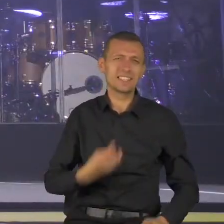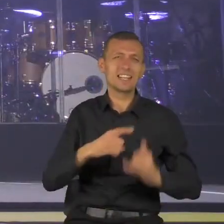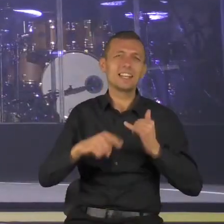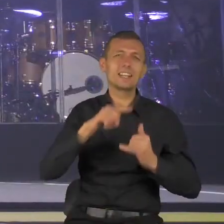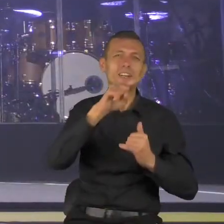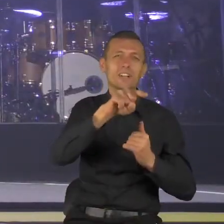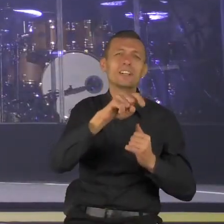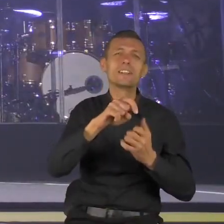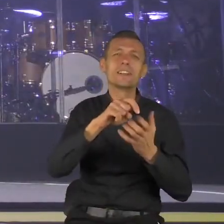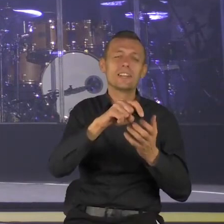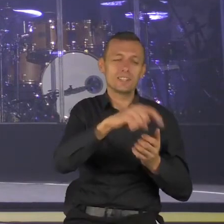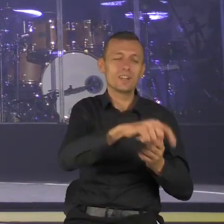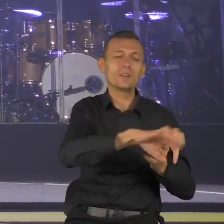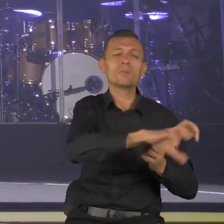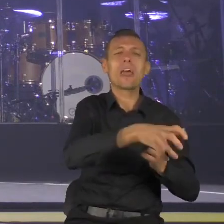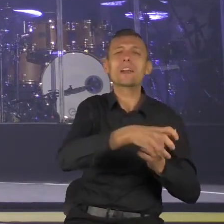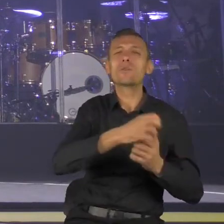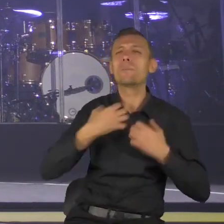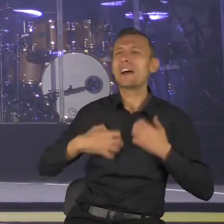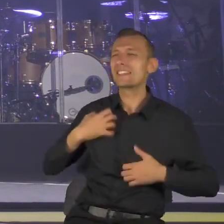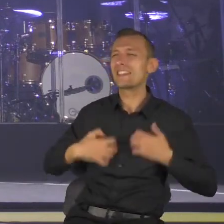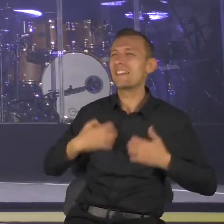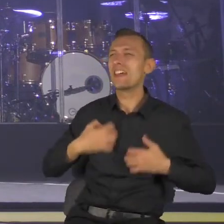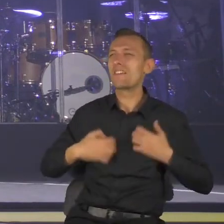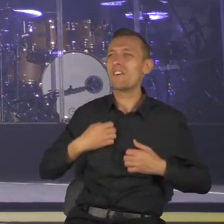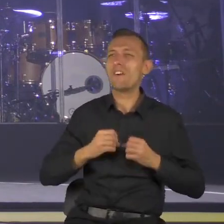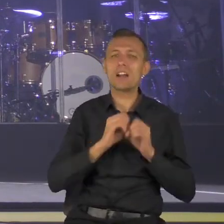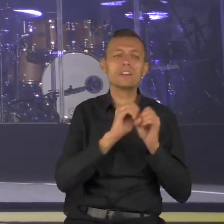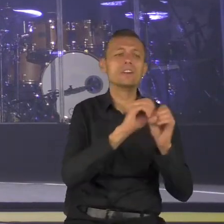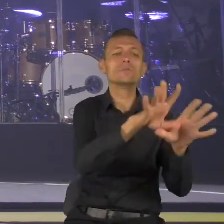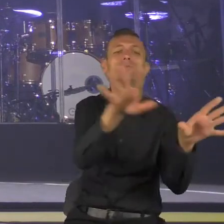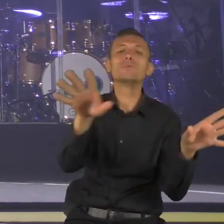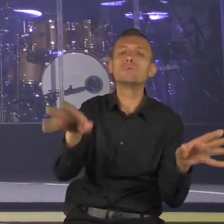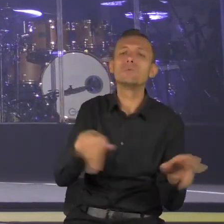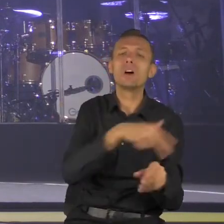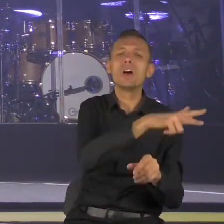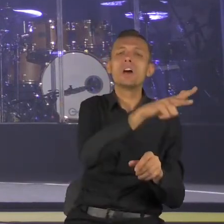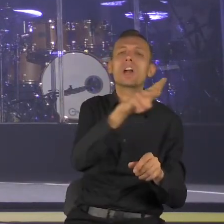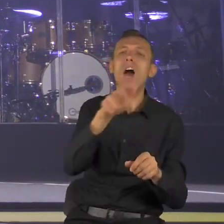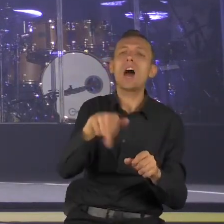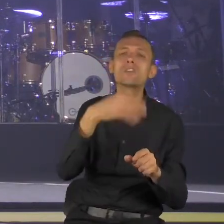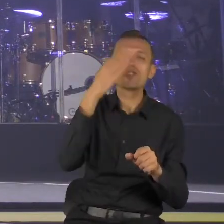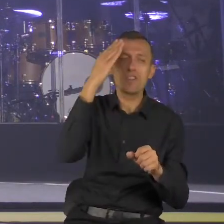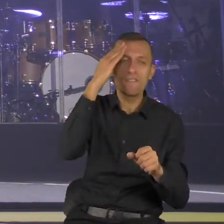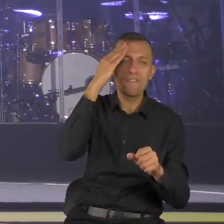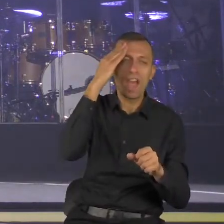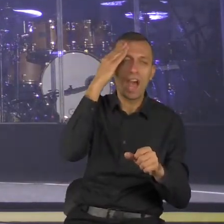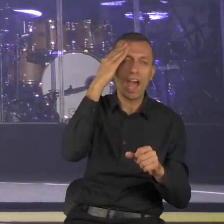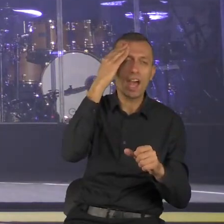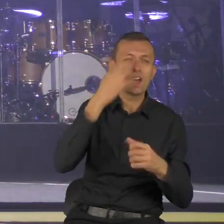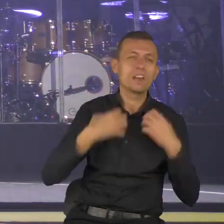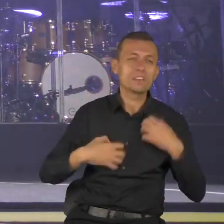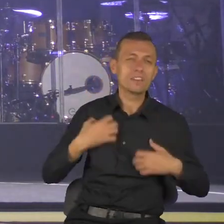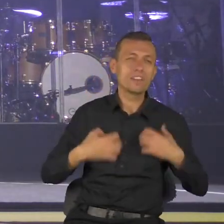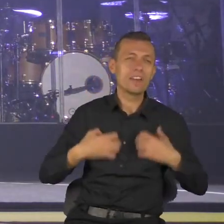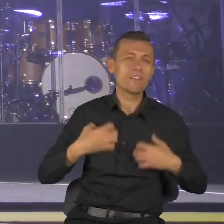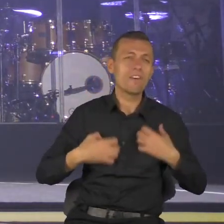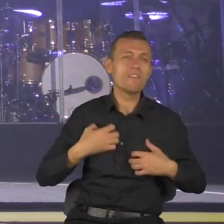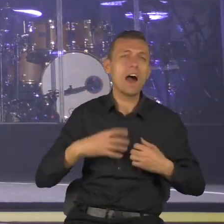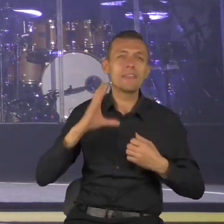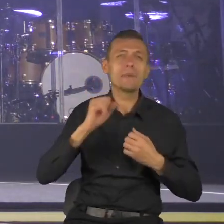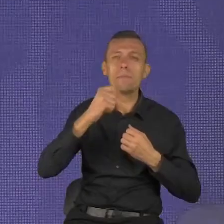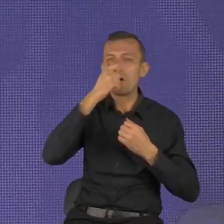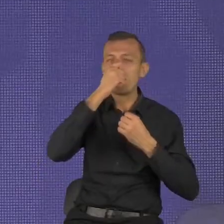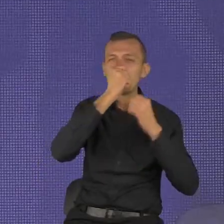wie, że jesteś zdenerwowany. U mnie na twarzy widać, nie tylko po zapachu. Wyswobodziłeś odór,